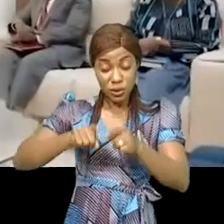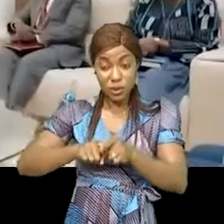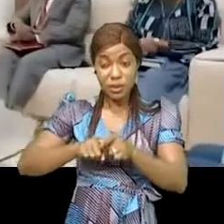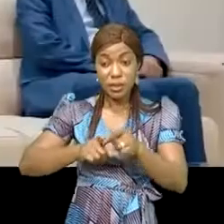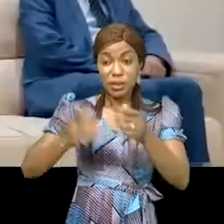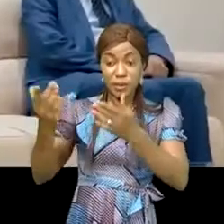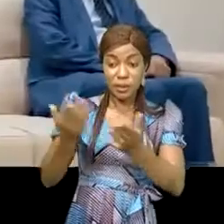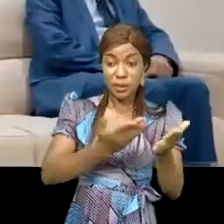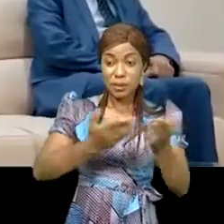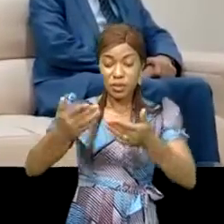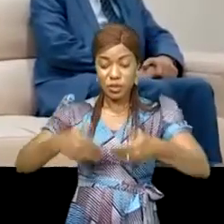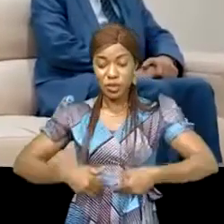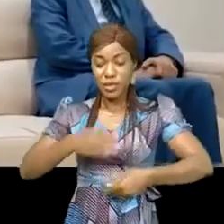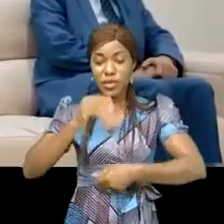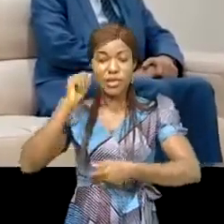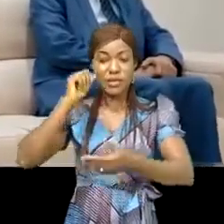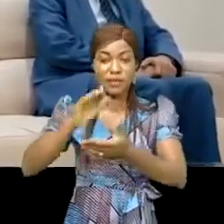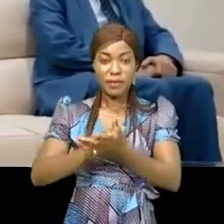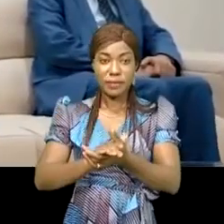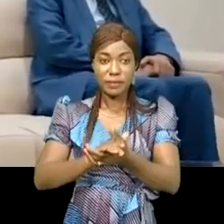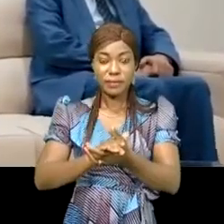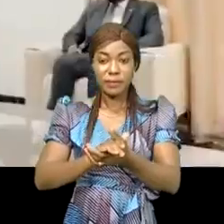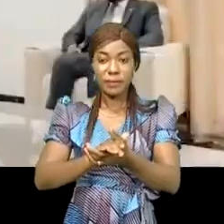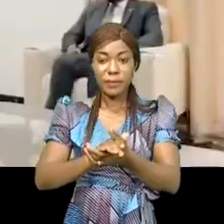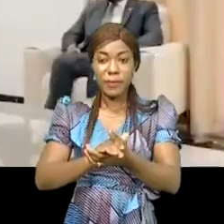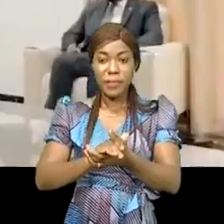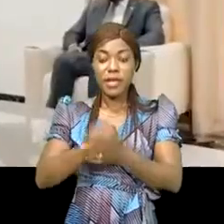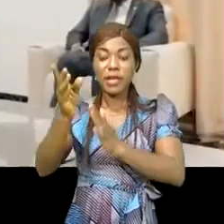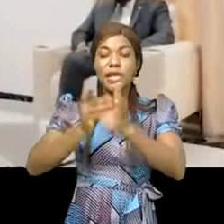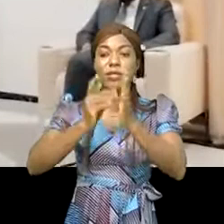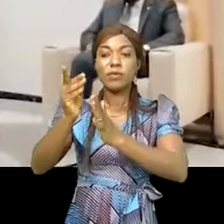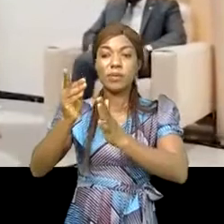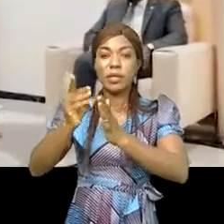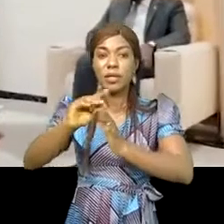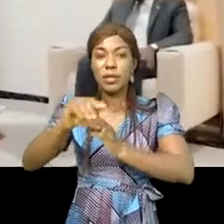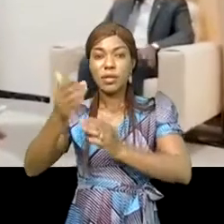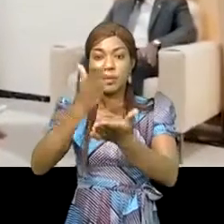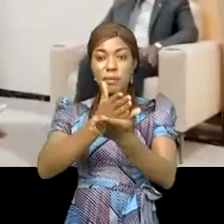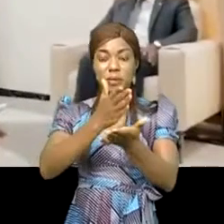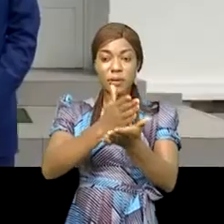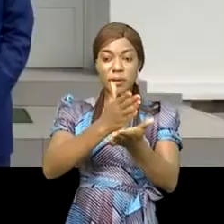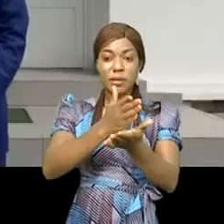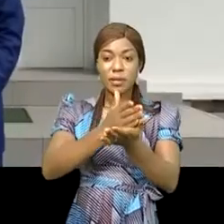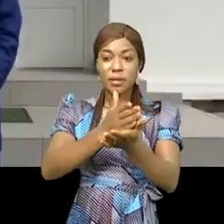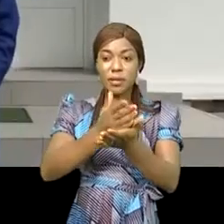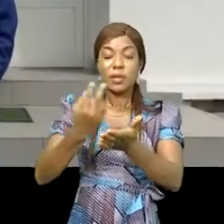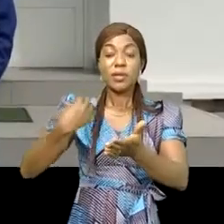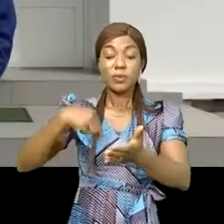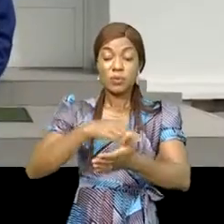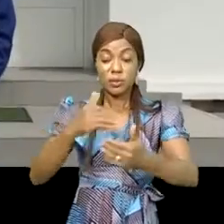'entrepreneuriat des jeunes et des femmes et le développement du secteur privé et du commerce. Nous avons